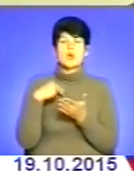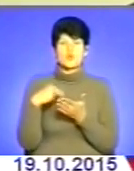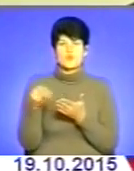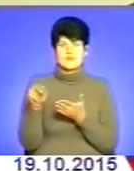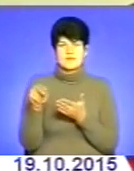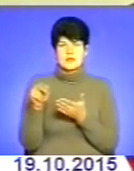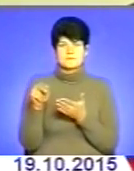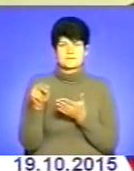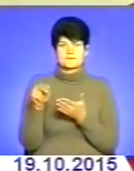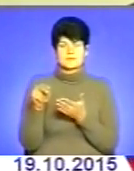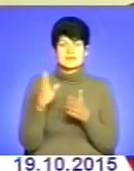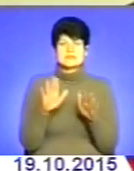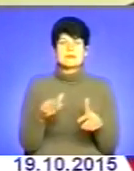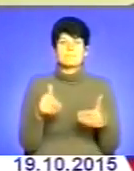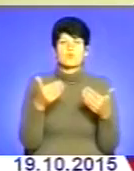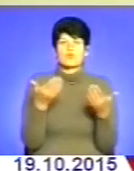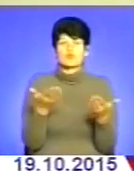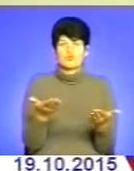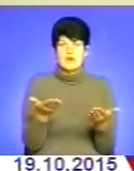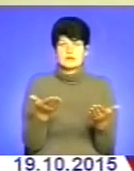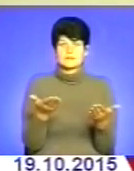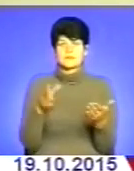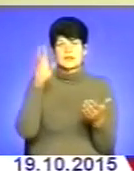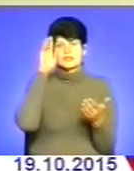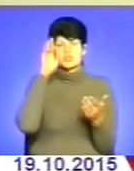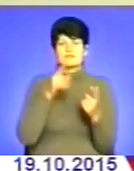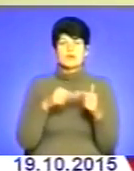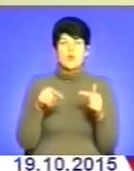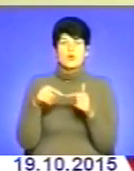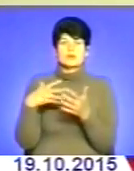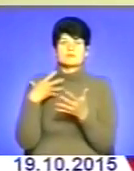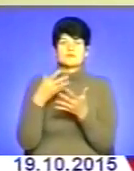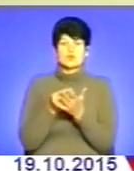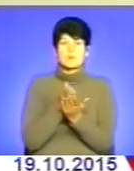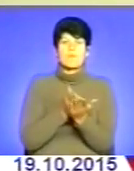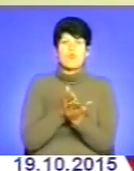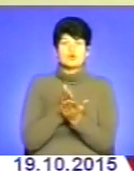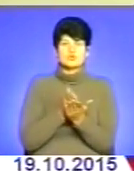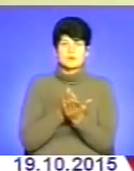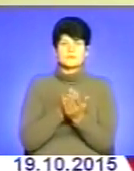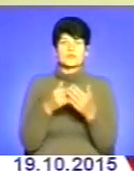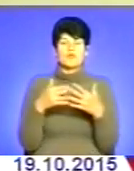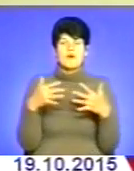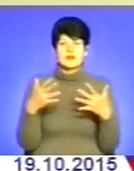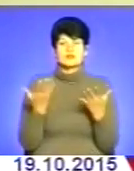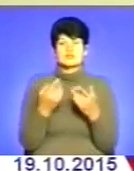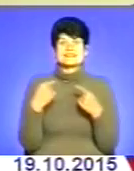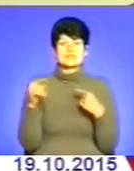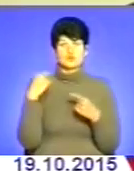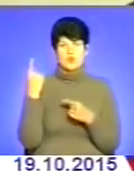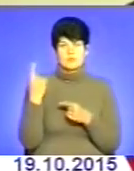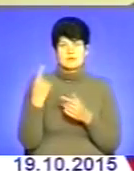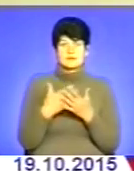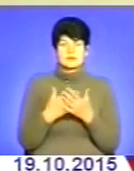тобто запропонувати державним органам свої послуги, товари Навіть якщо це з іншої області От